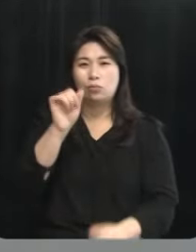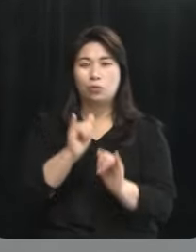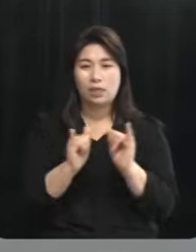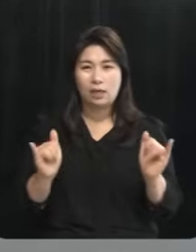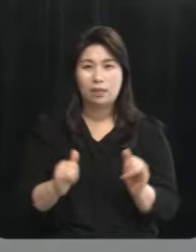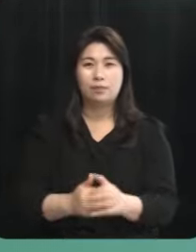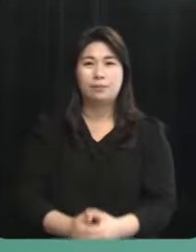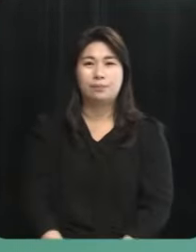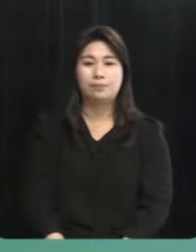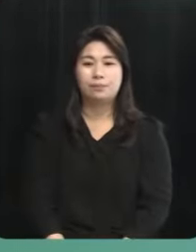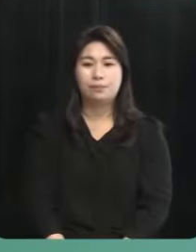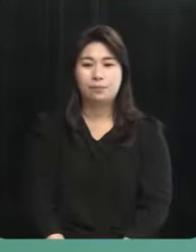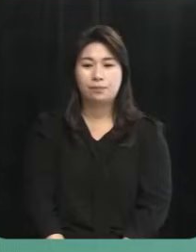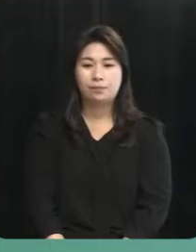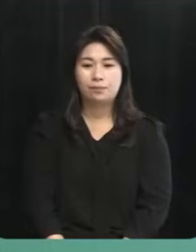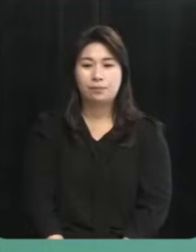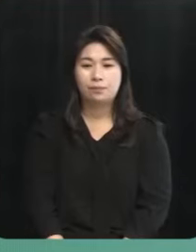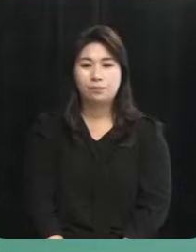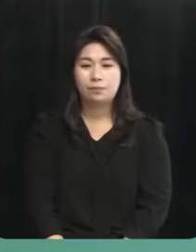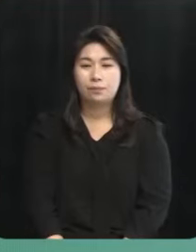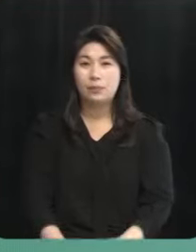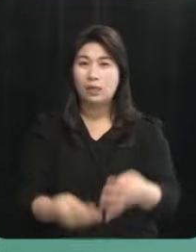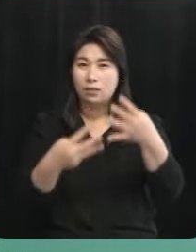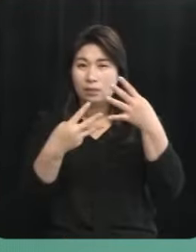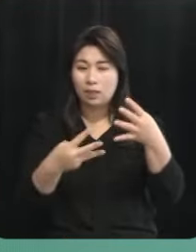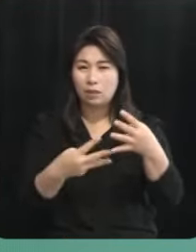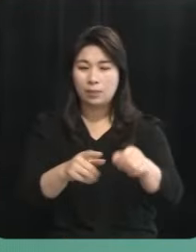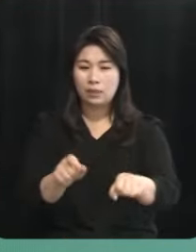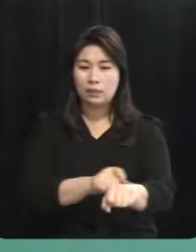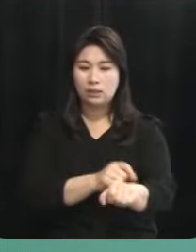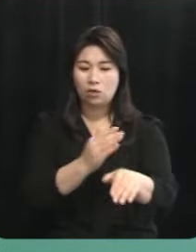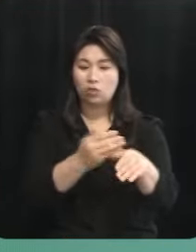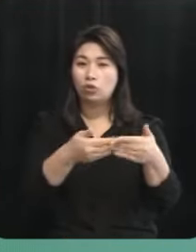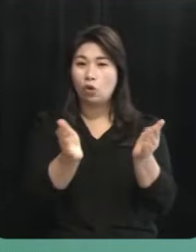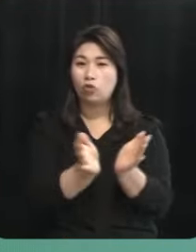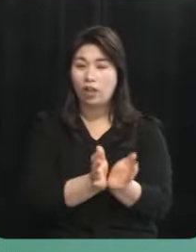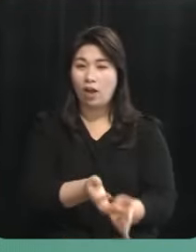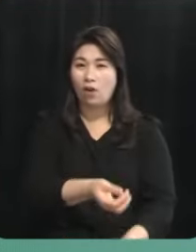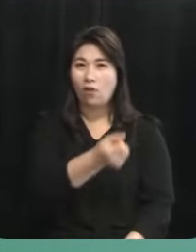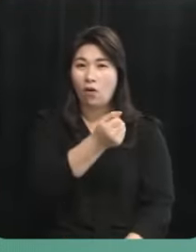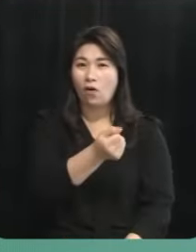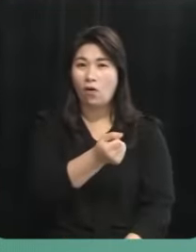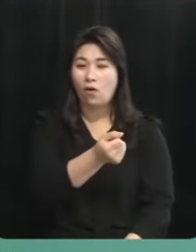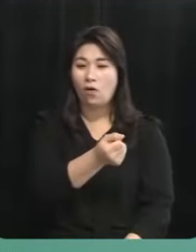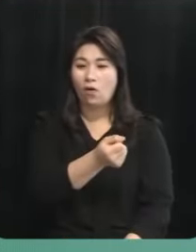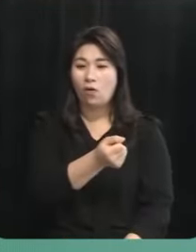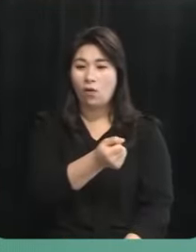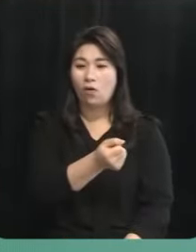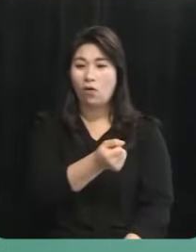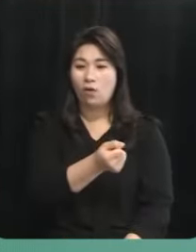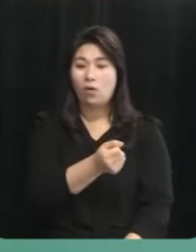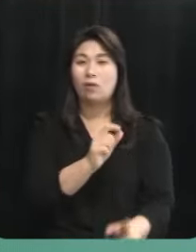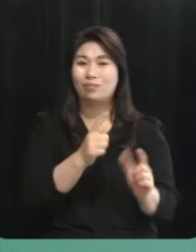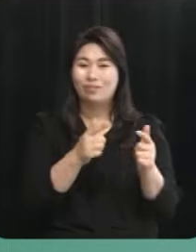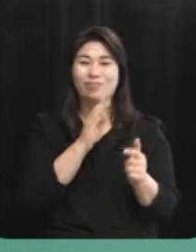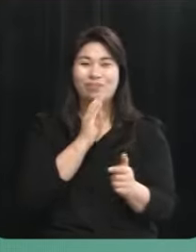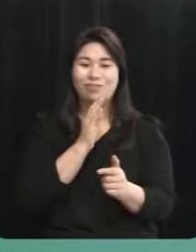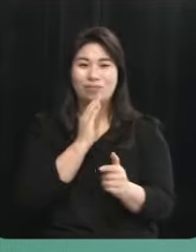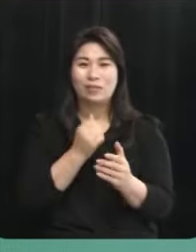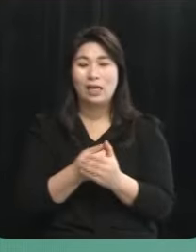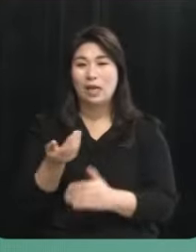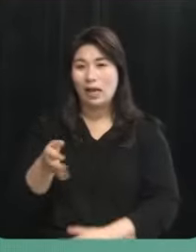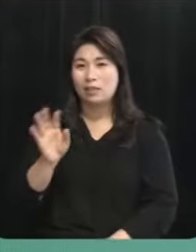네 4.3이 특정 정당의 보유물 아니죠 하지만